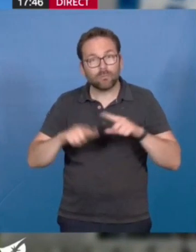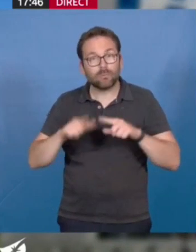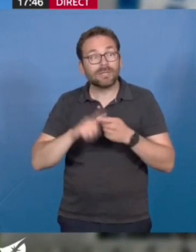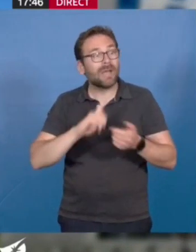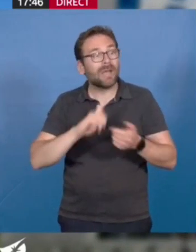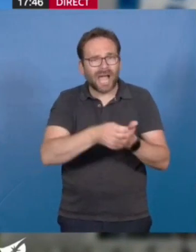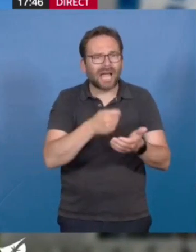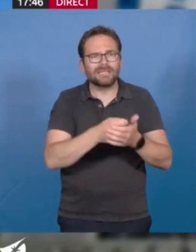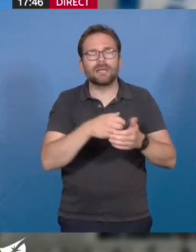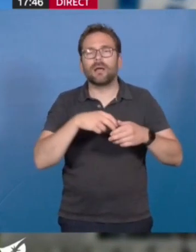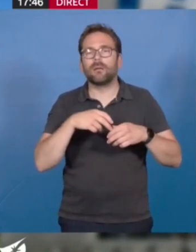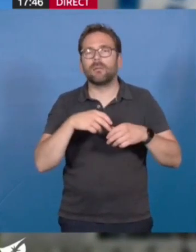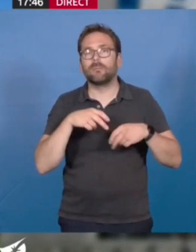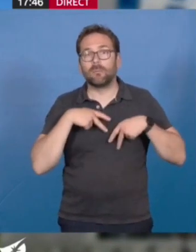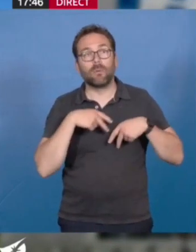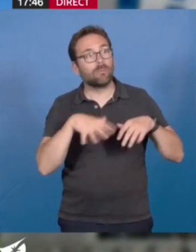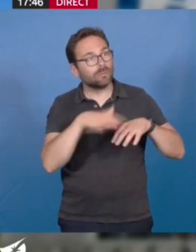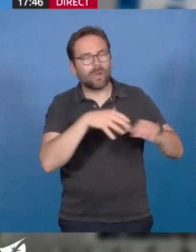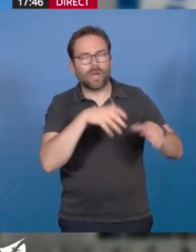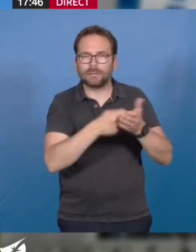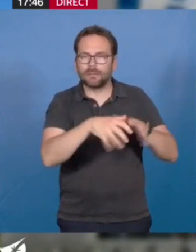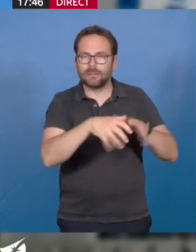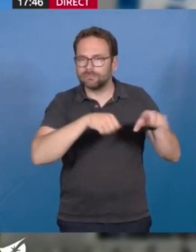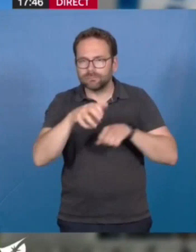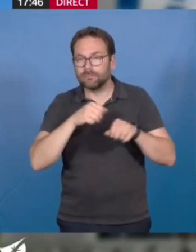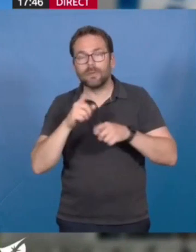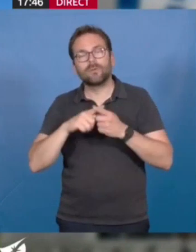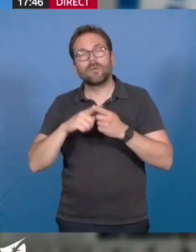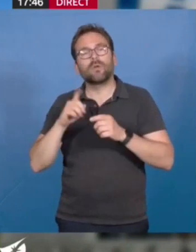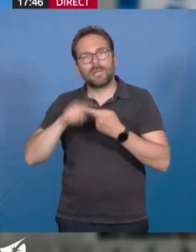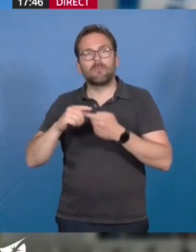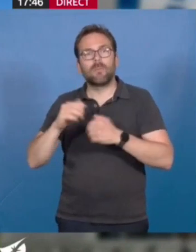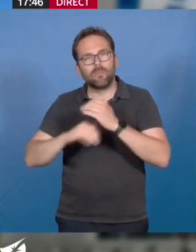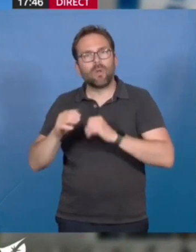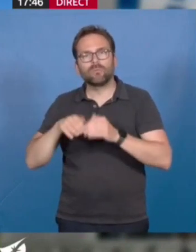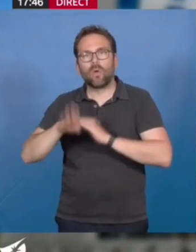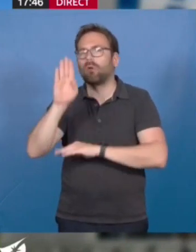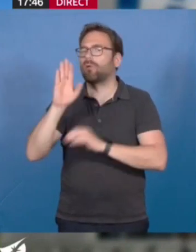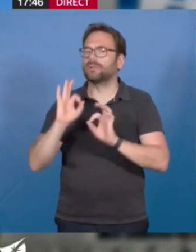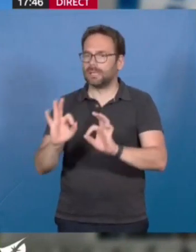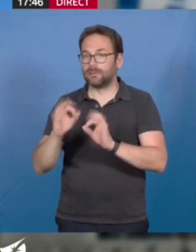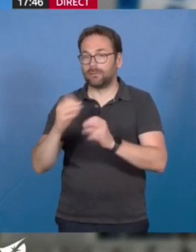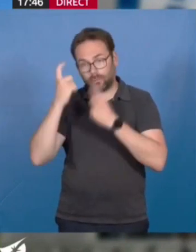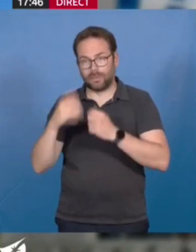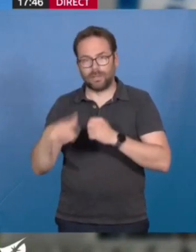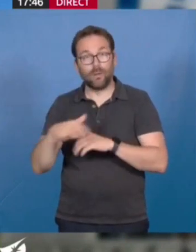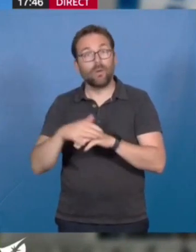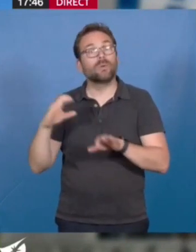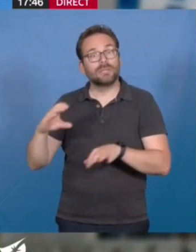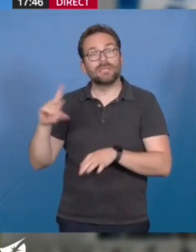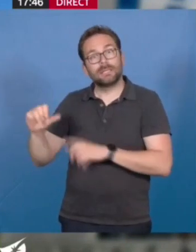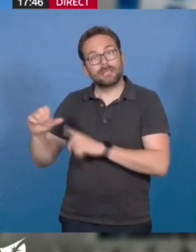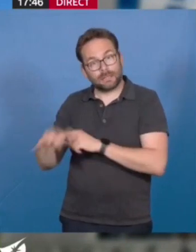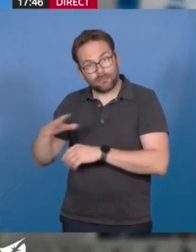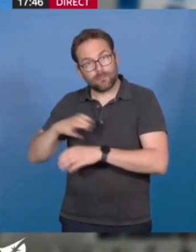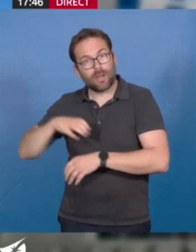doit être encadré et participer à ce plan de relance raisonné sur notre métropole, de même que la CDC doit contribuer à